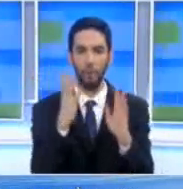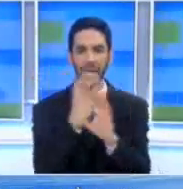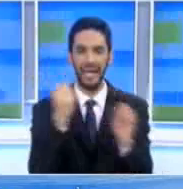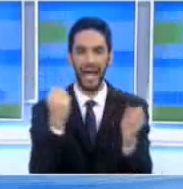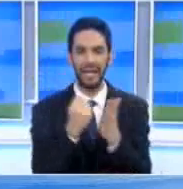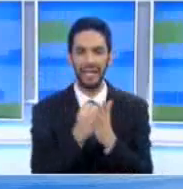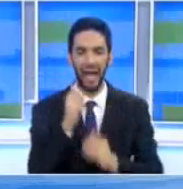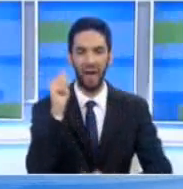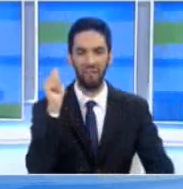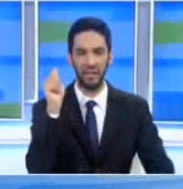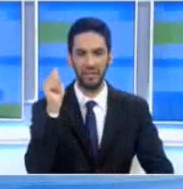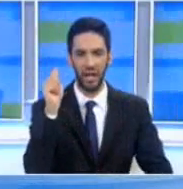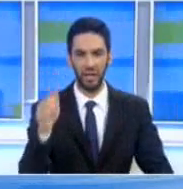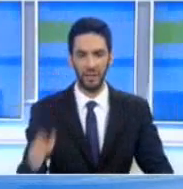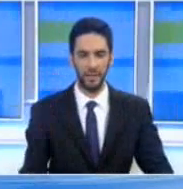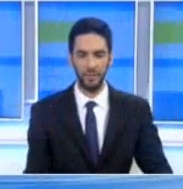Ιράκ και στο Αφγανιστάν.